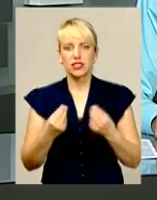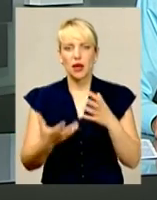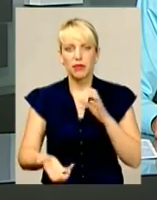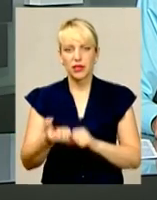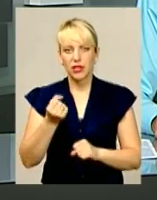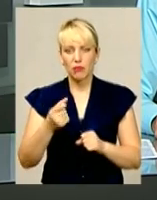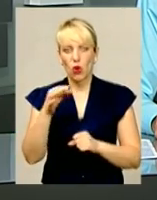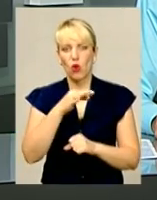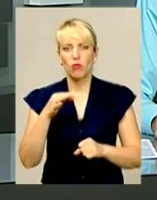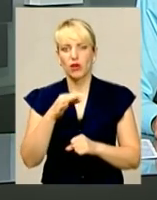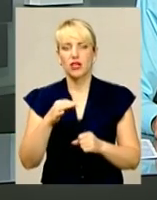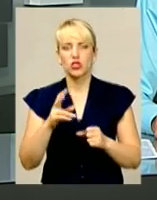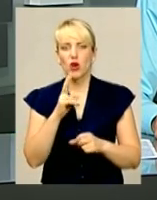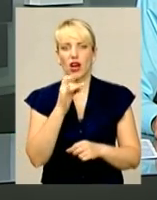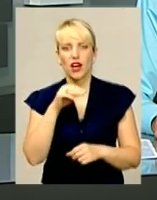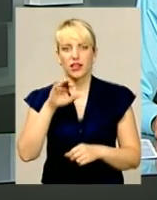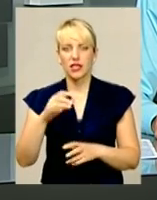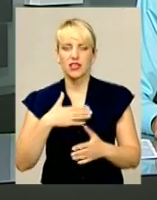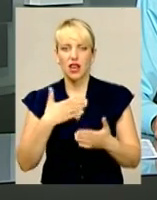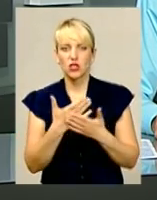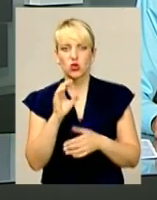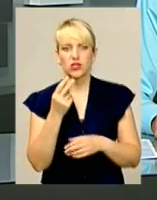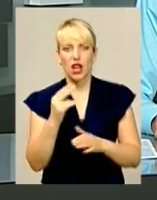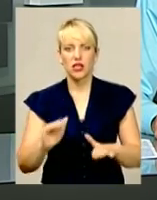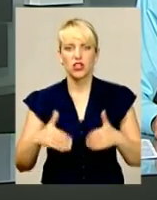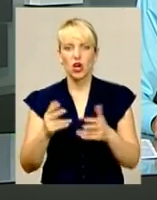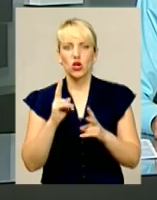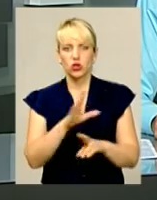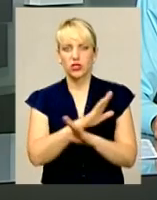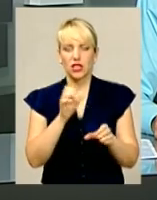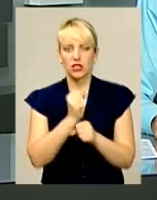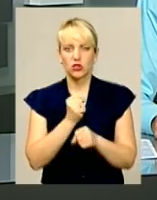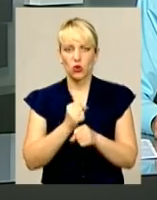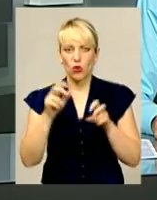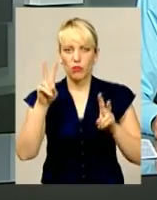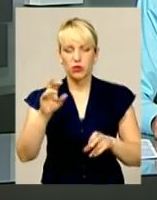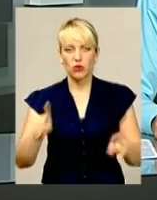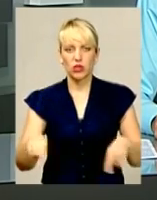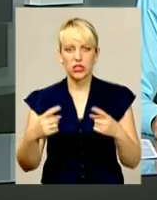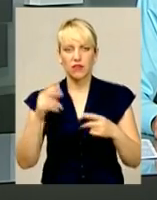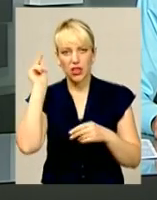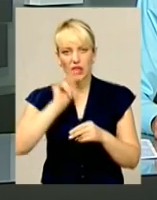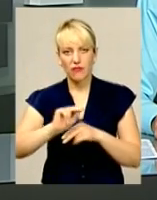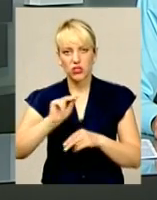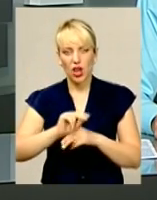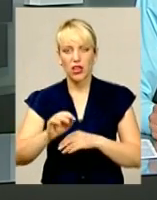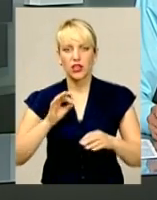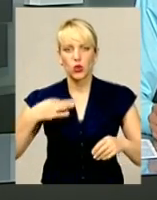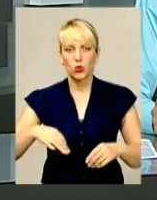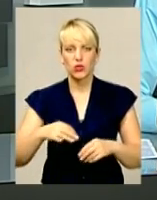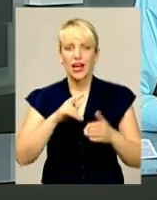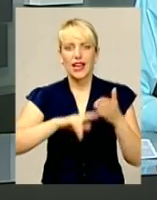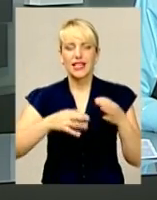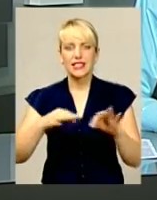благодійного фонду «Карітас» активісти соціальної ініціативи «Хтось не зробить» організували навчальний курс «Ліцензія на шлюб».